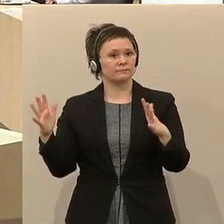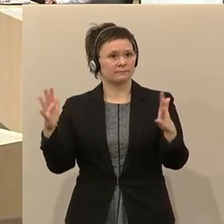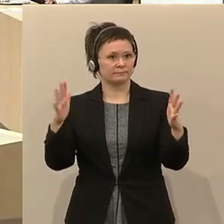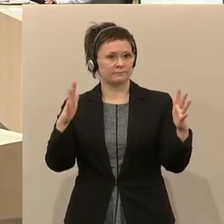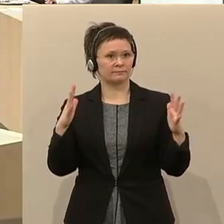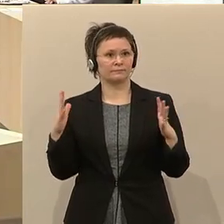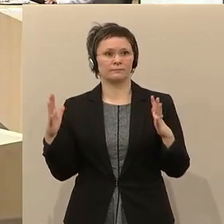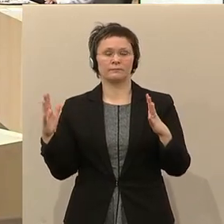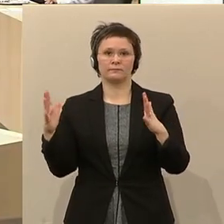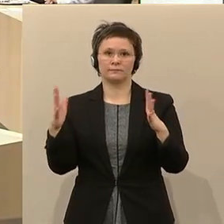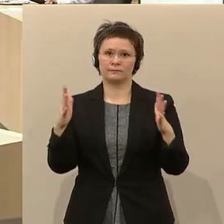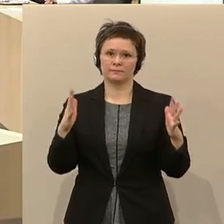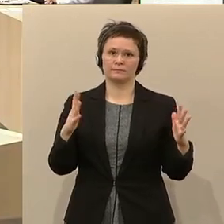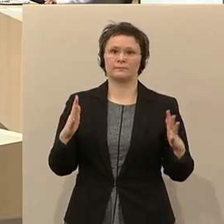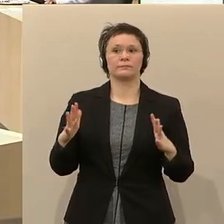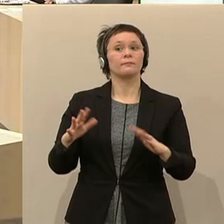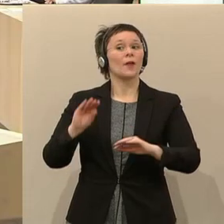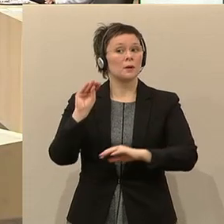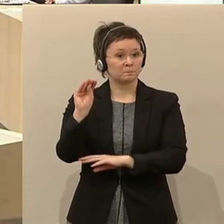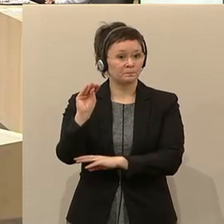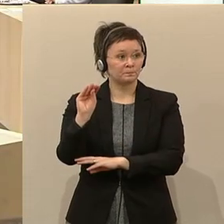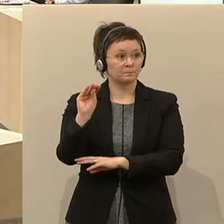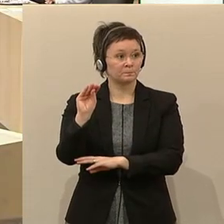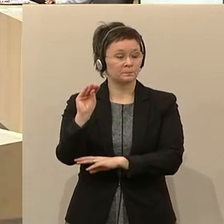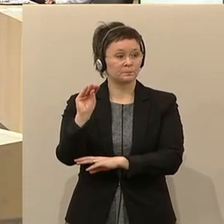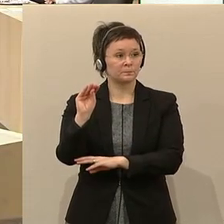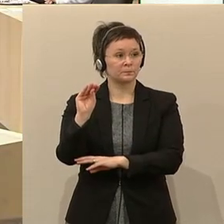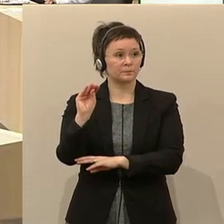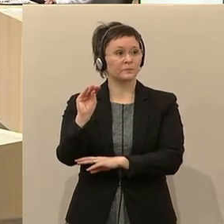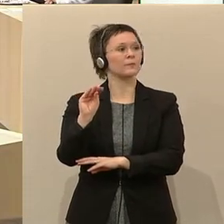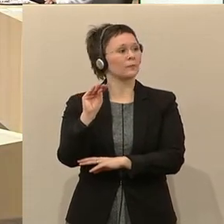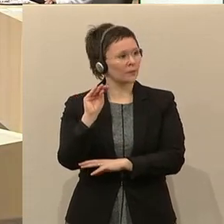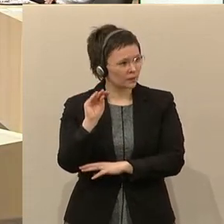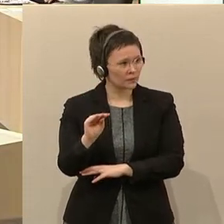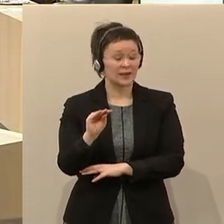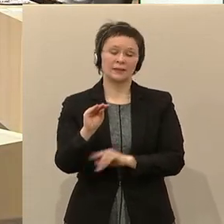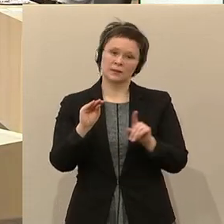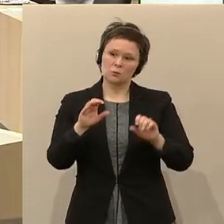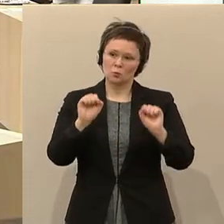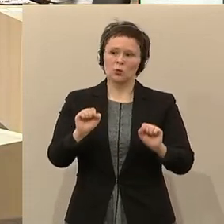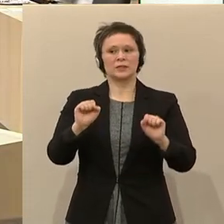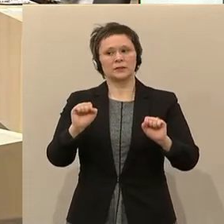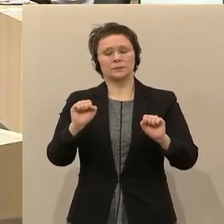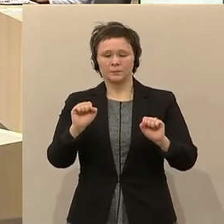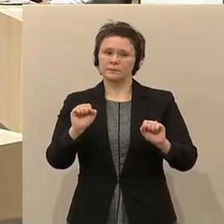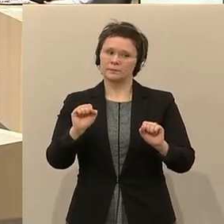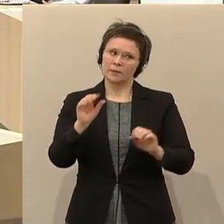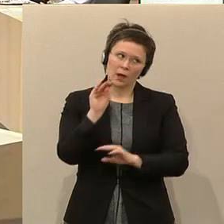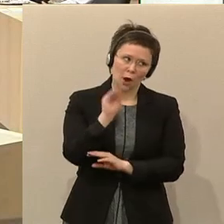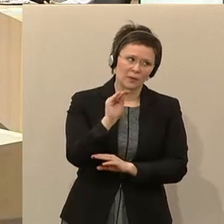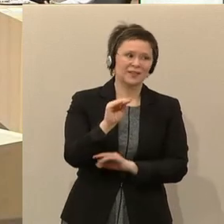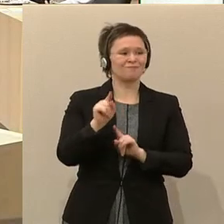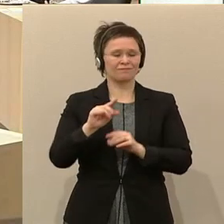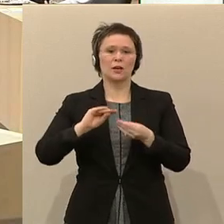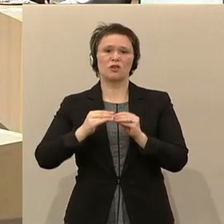Ich mache darauf aufmerksam zur Geschäftsordnung.